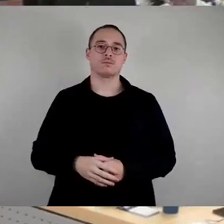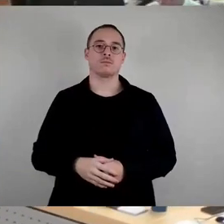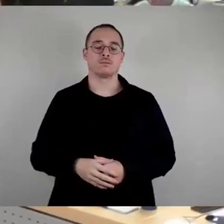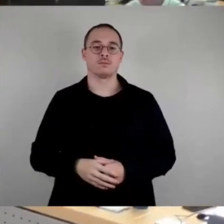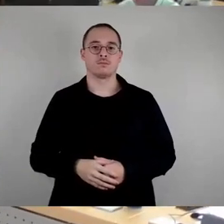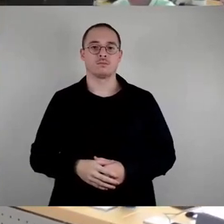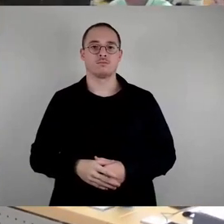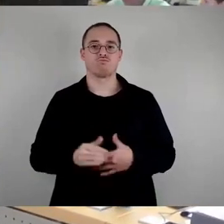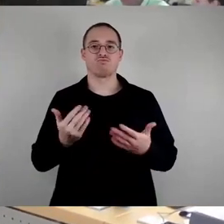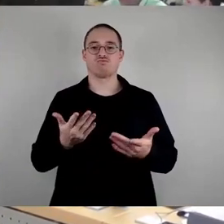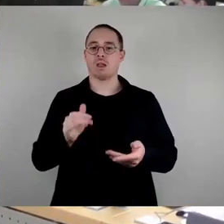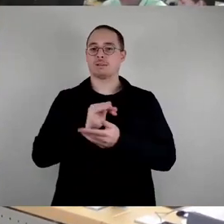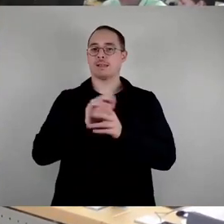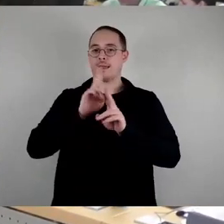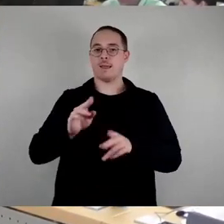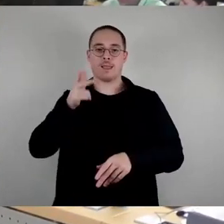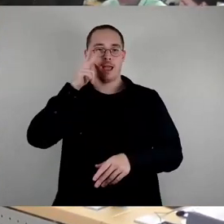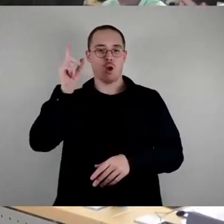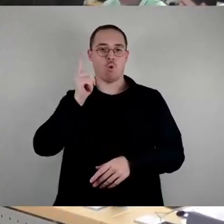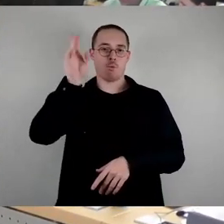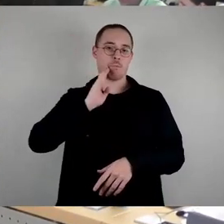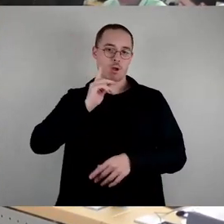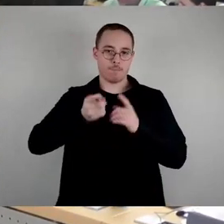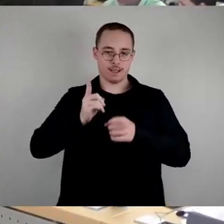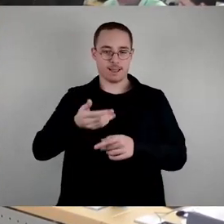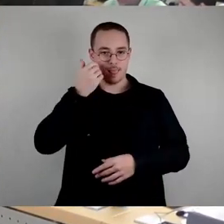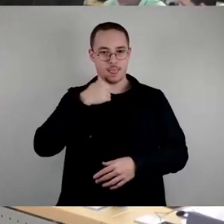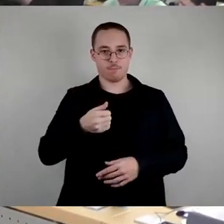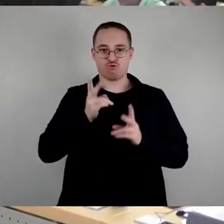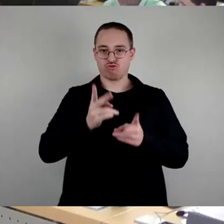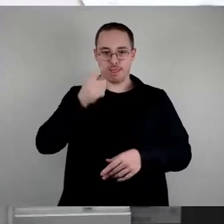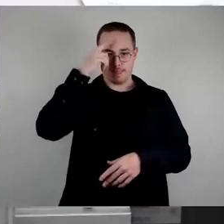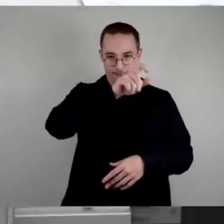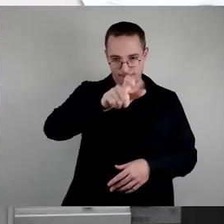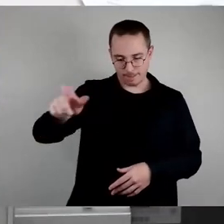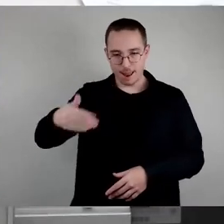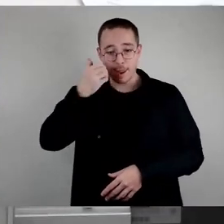Ja, sehr geehrter Herr Oberbürgermeister, liebe Stadträte, liebe Stadträte, liebe Dresdner, liebe Dresdner.